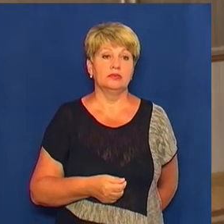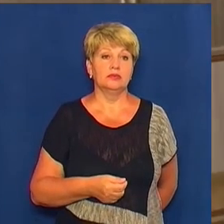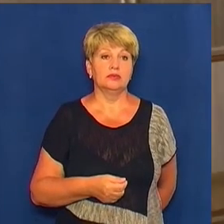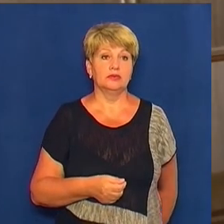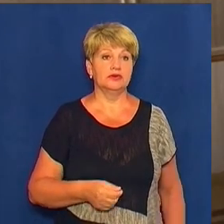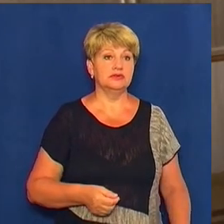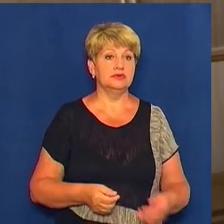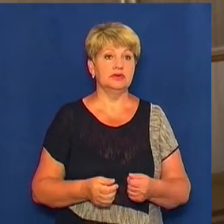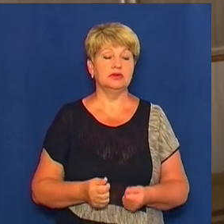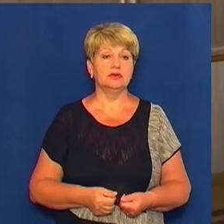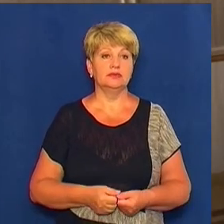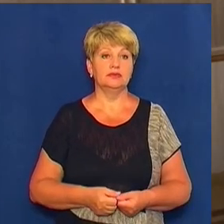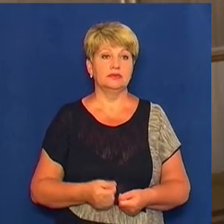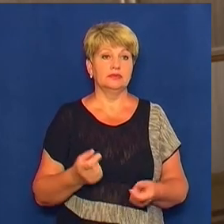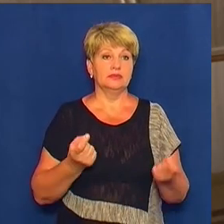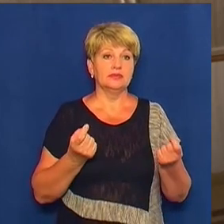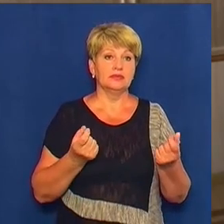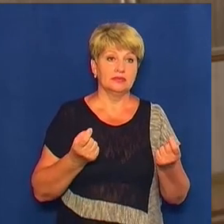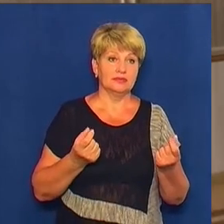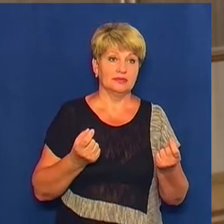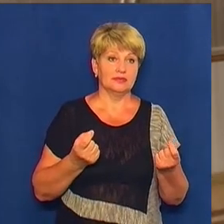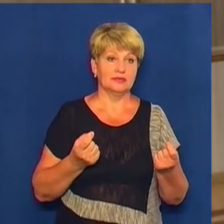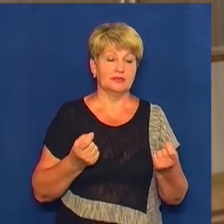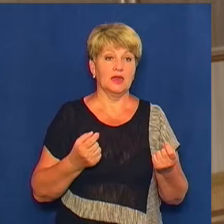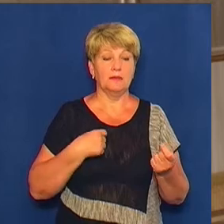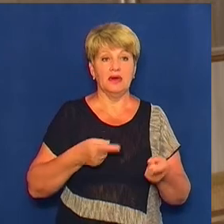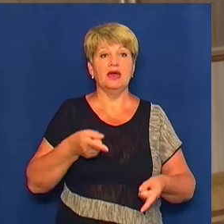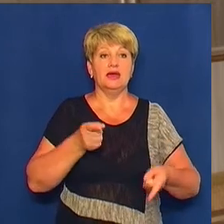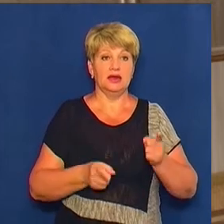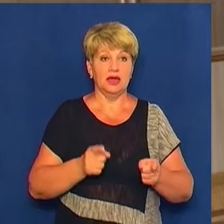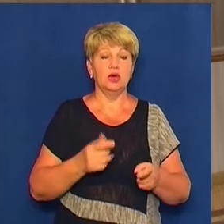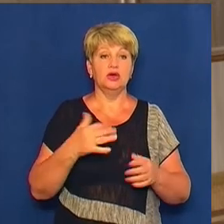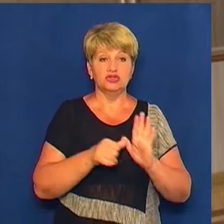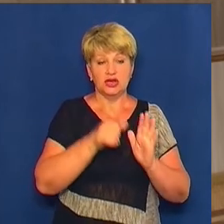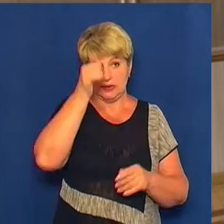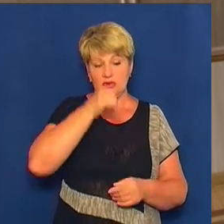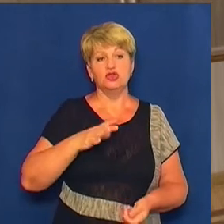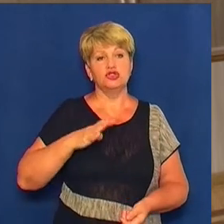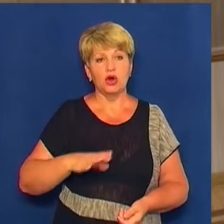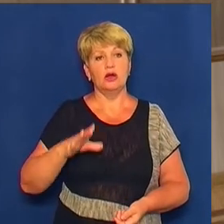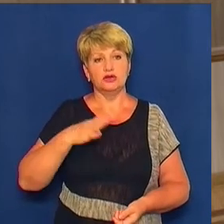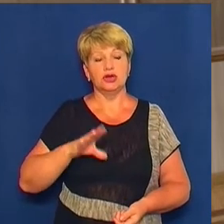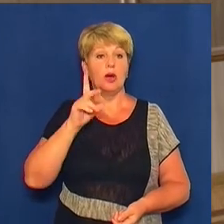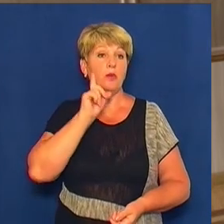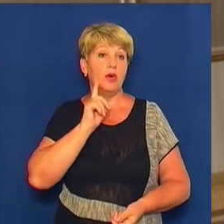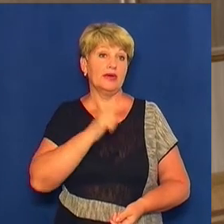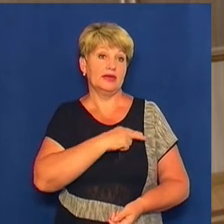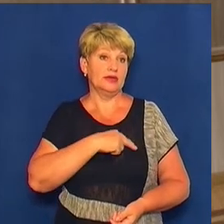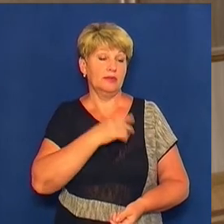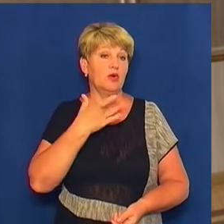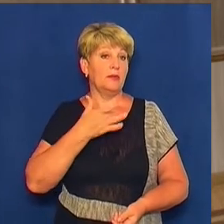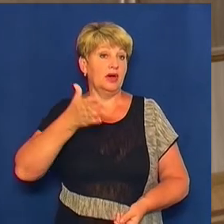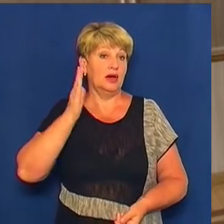що трішки були завалені терміни, оскільки ми реально півроку майже чекали, поки депутати проголосують. Але я